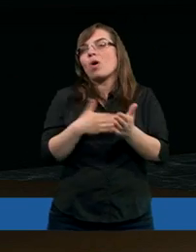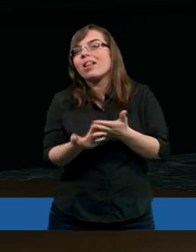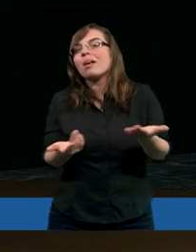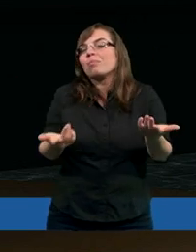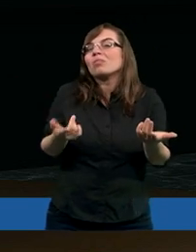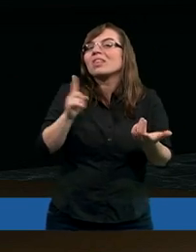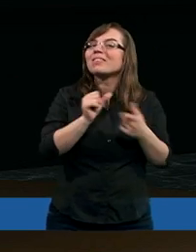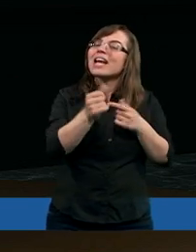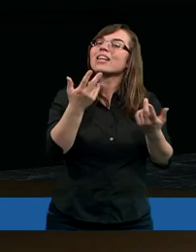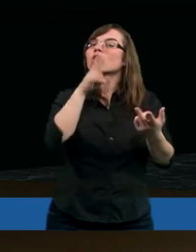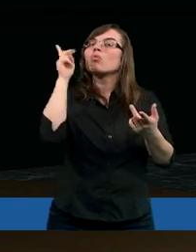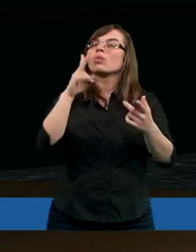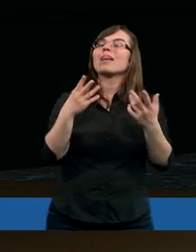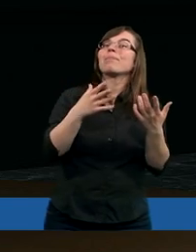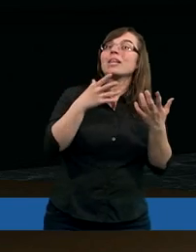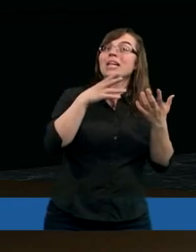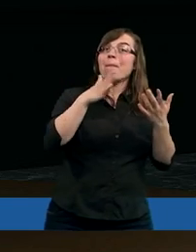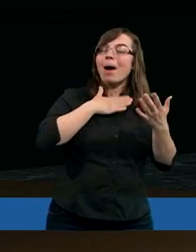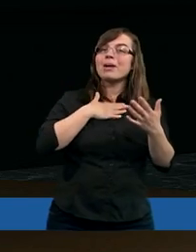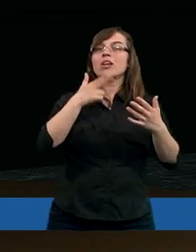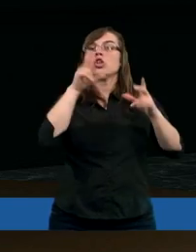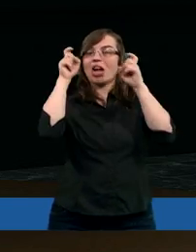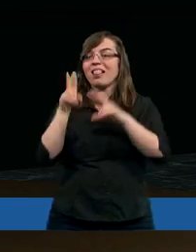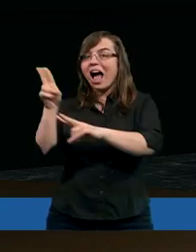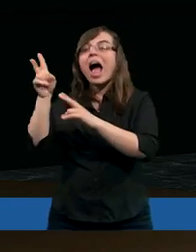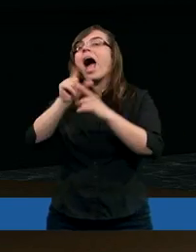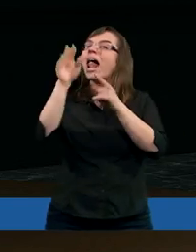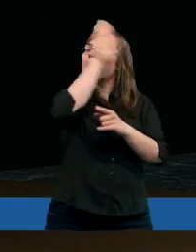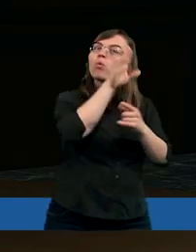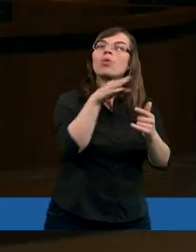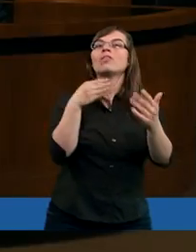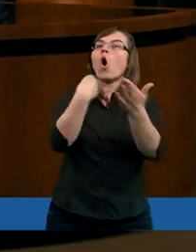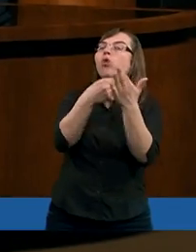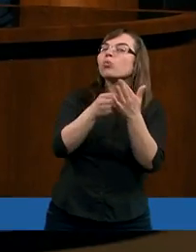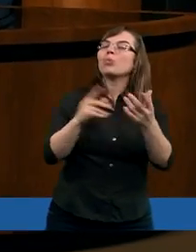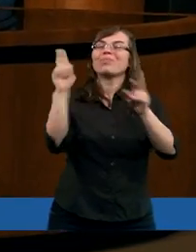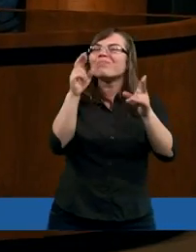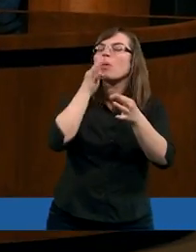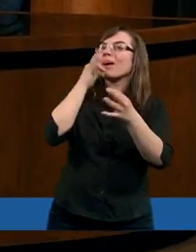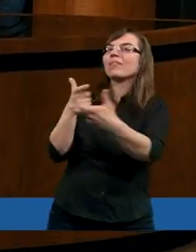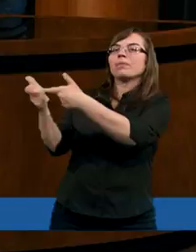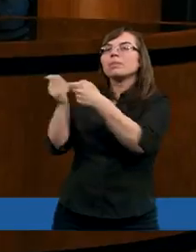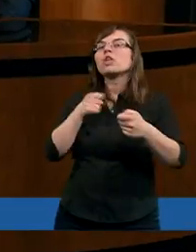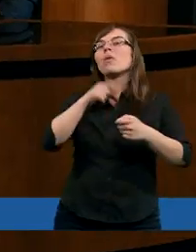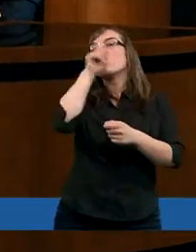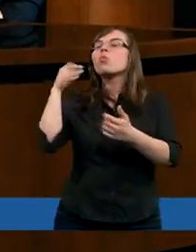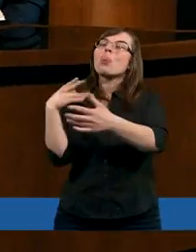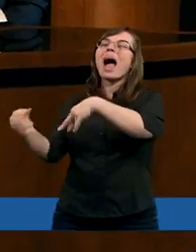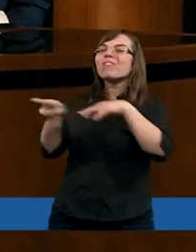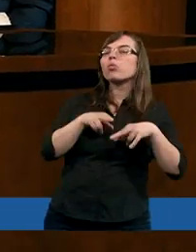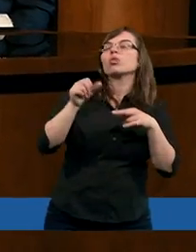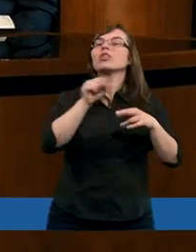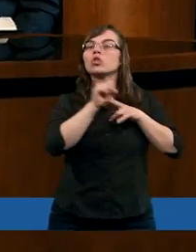no i Chrystus przychodzi, żeby nas odkupić z powrotem, czyli żeby zapłacić tą cenę, o której już wcześniej wspomnieliśmy też